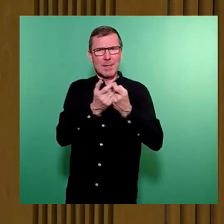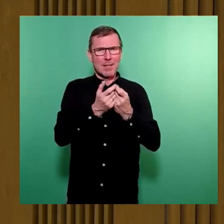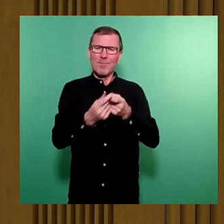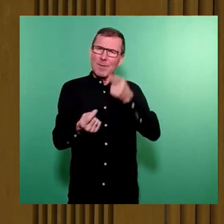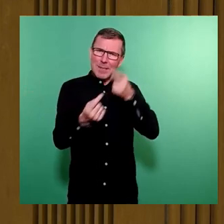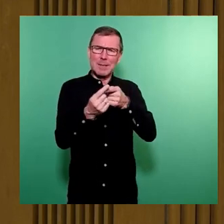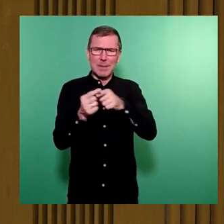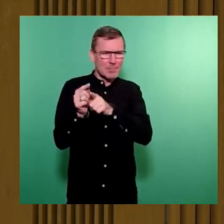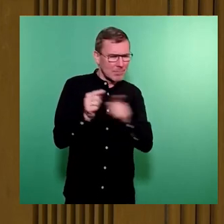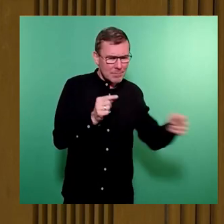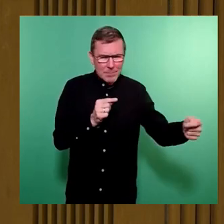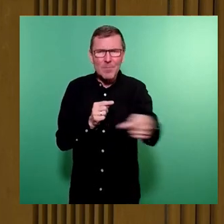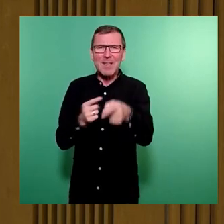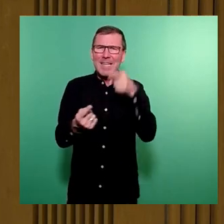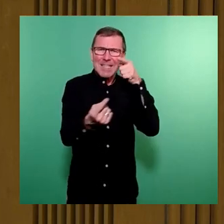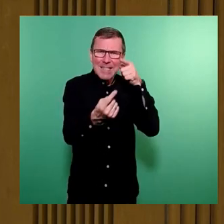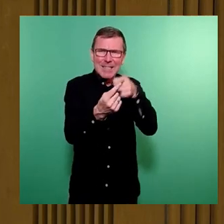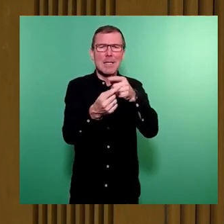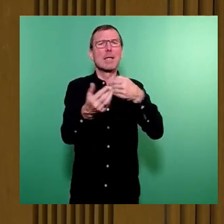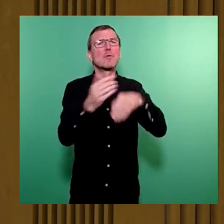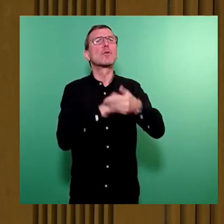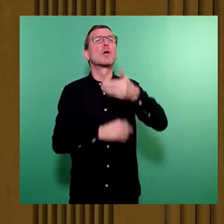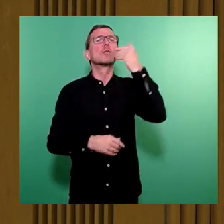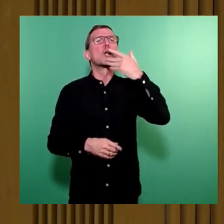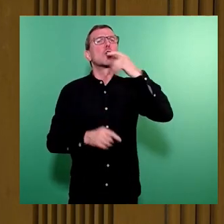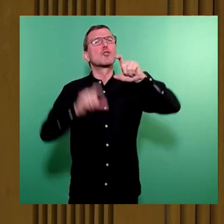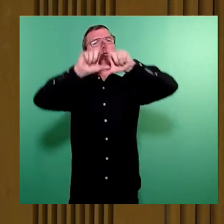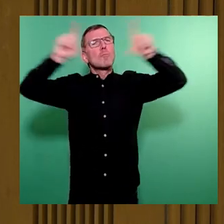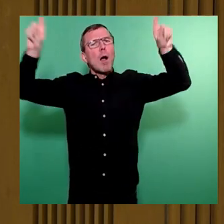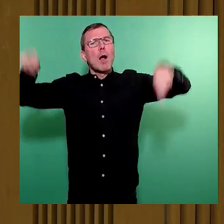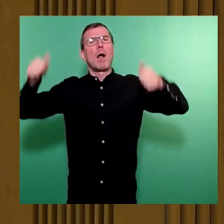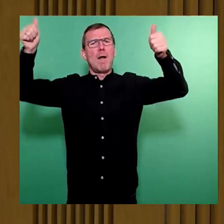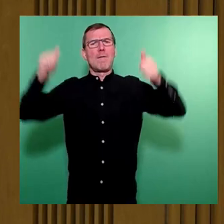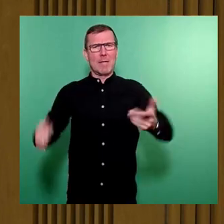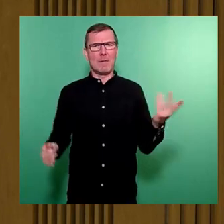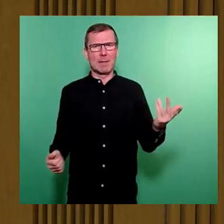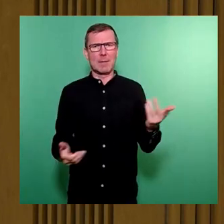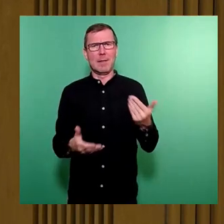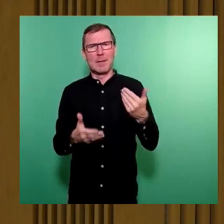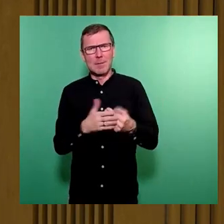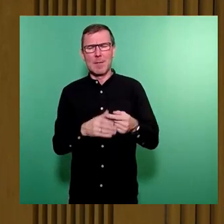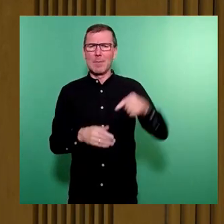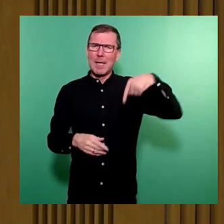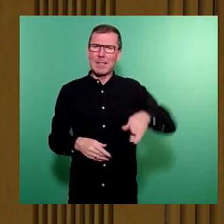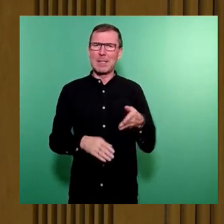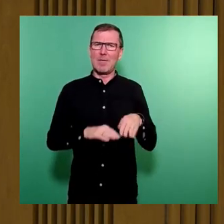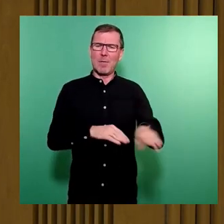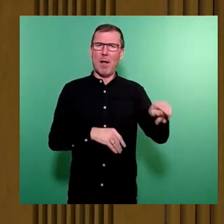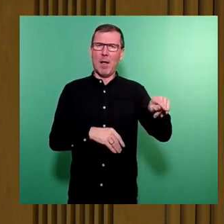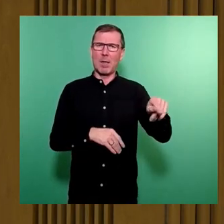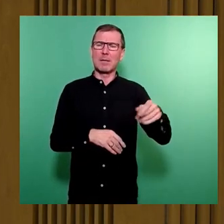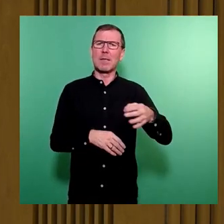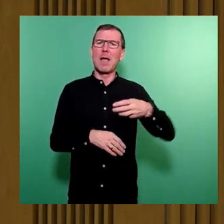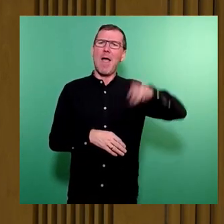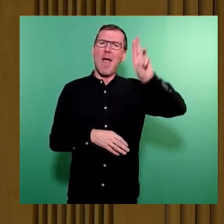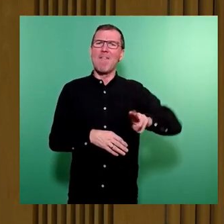um, spreche sie gezielt an durch tschechischsprachige Wegweiser, um sie beispielsweise in die Tiefgarage am Wiener Platz